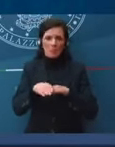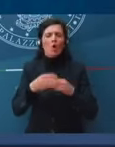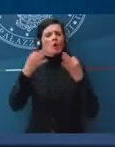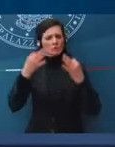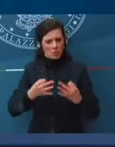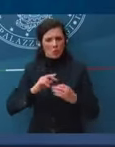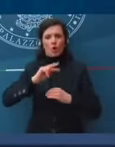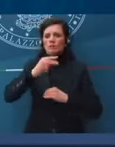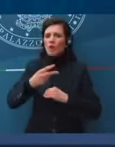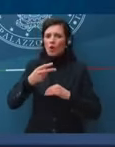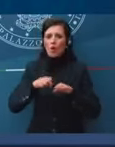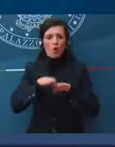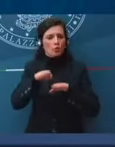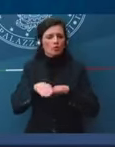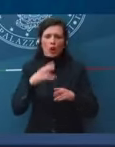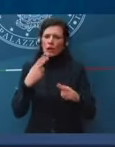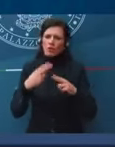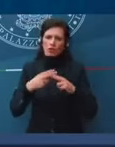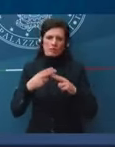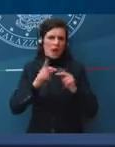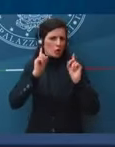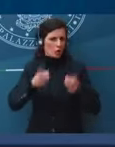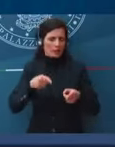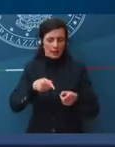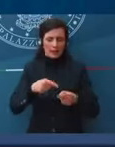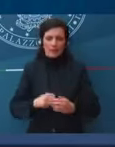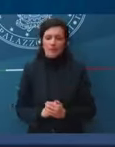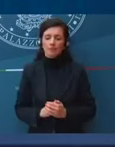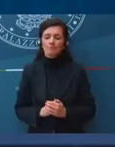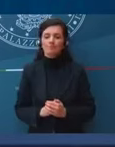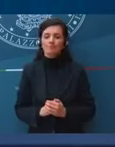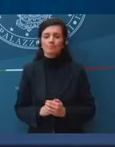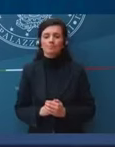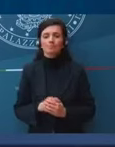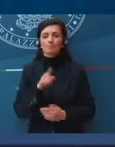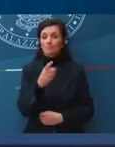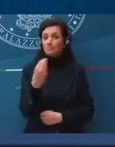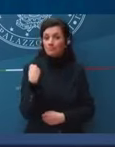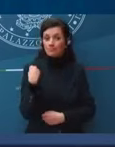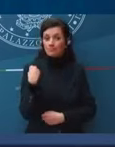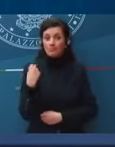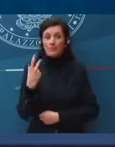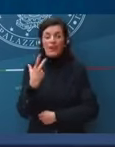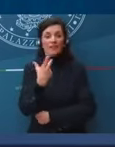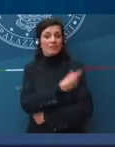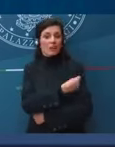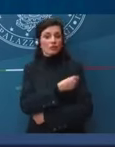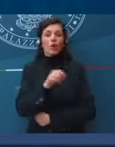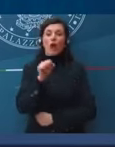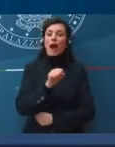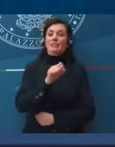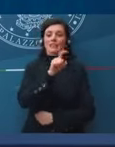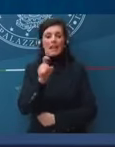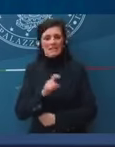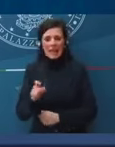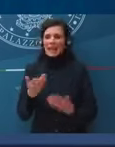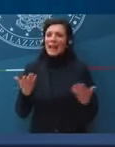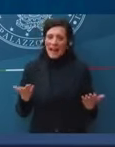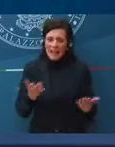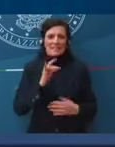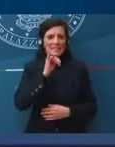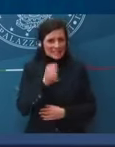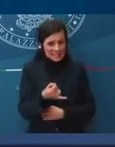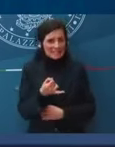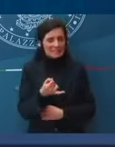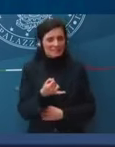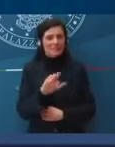assolutamente necessario. Su AstraZeneca, mi ha chiesto lei... Dunque, sì. Allora, io non ho